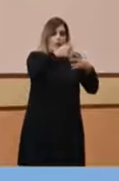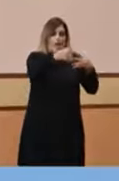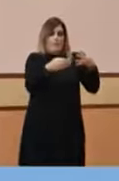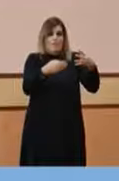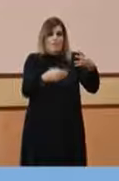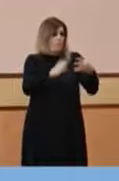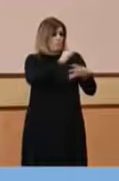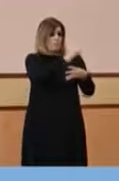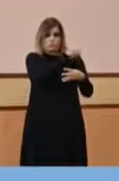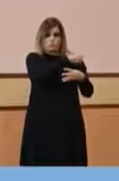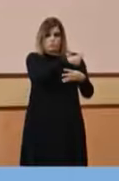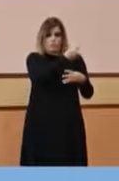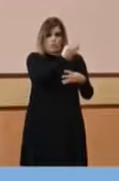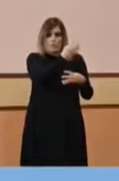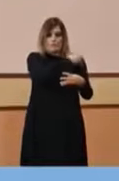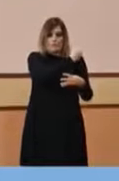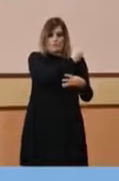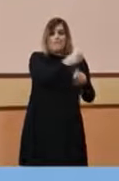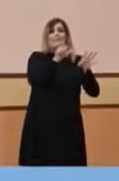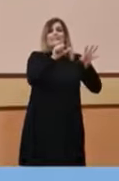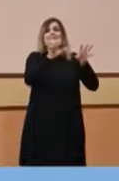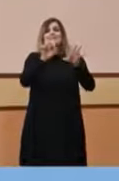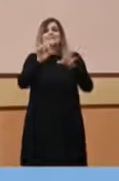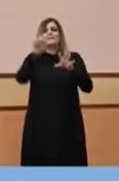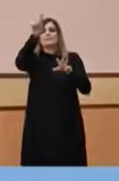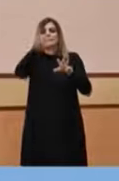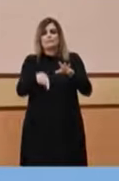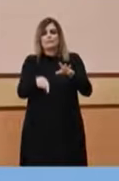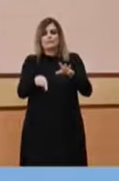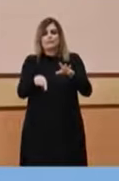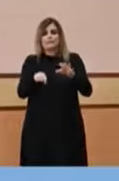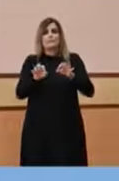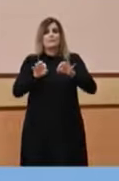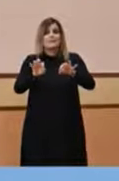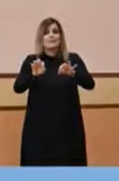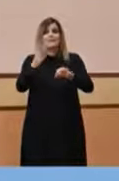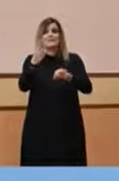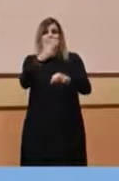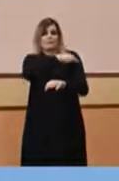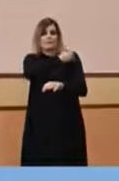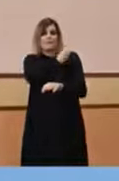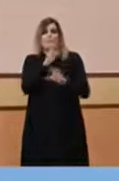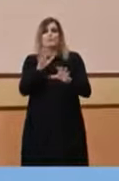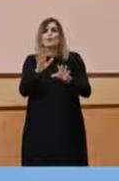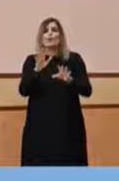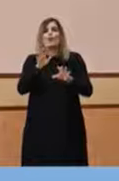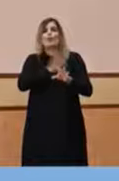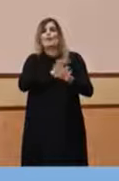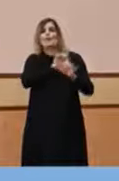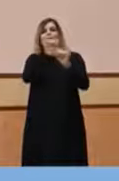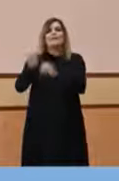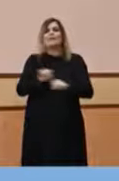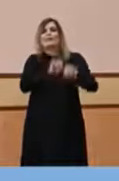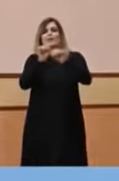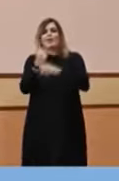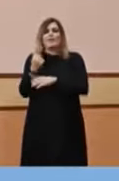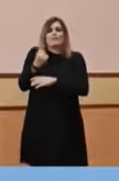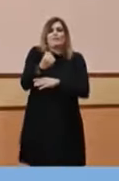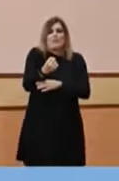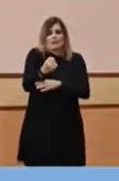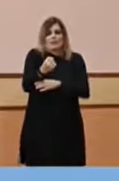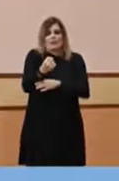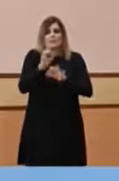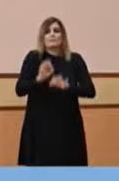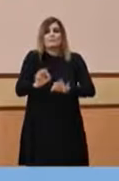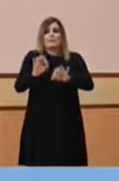persones joves. 600.000 de trivalents, però d'immunicitat reforçada, especialment adreçades